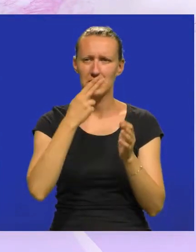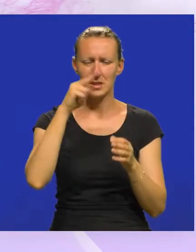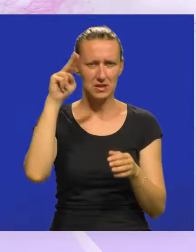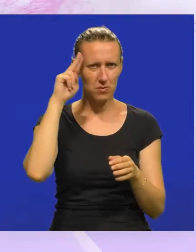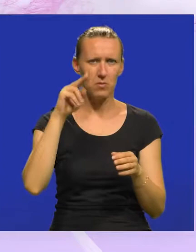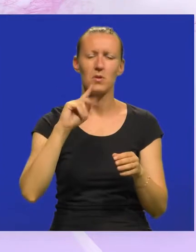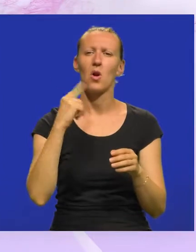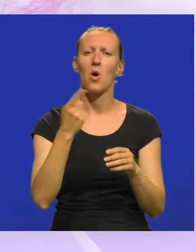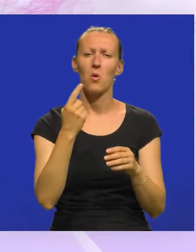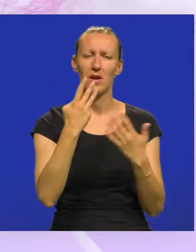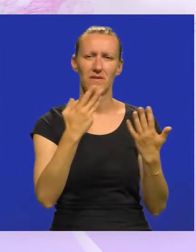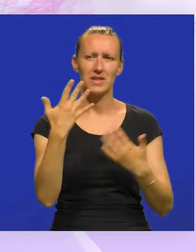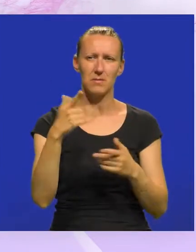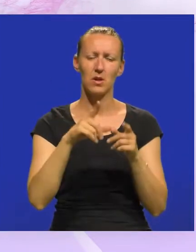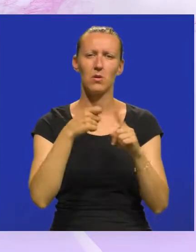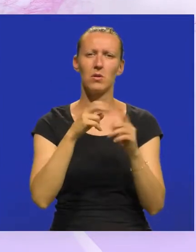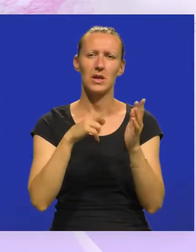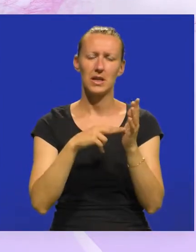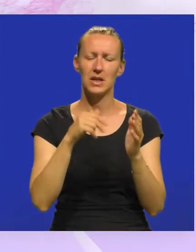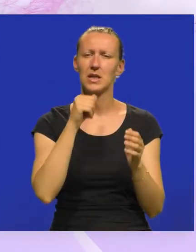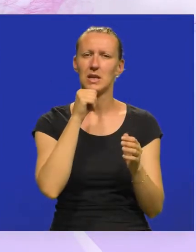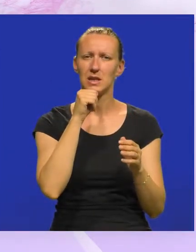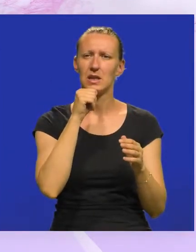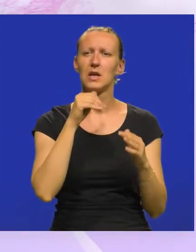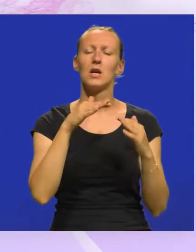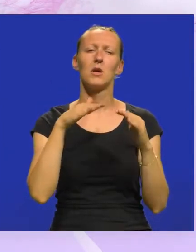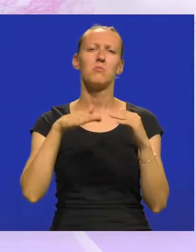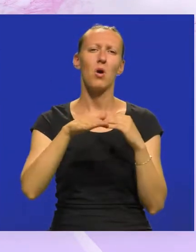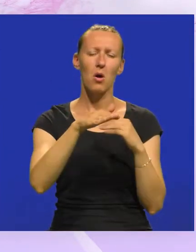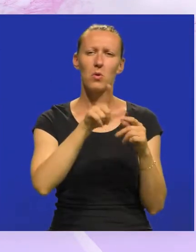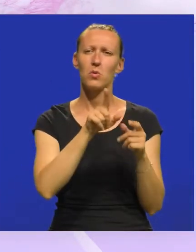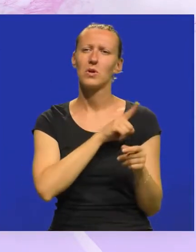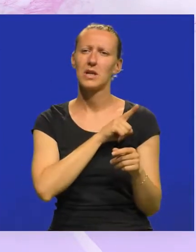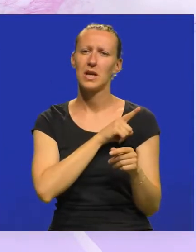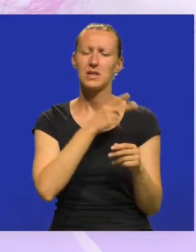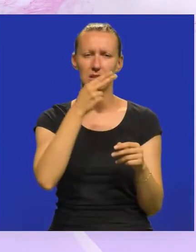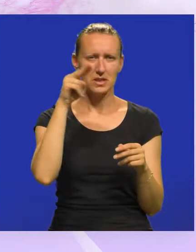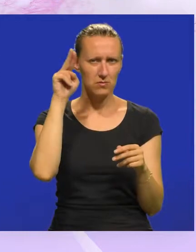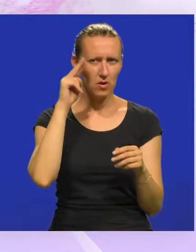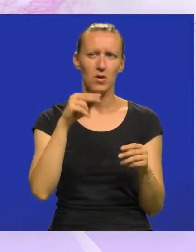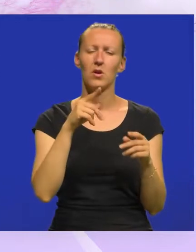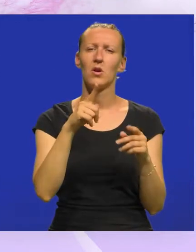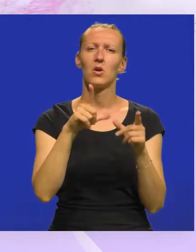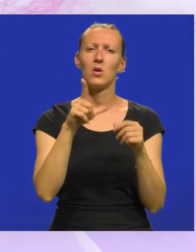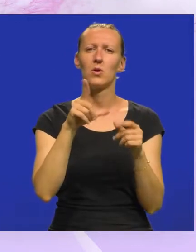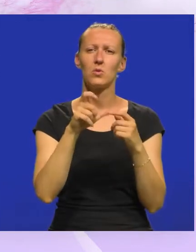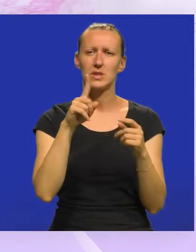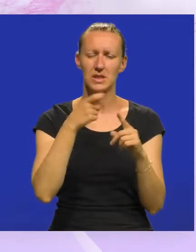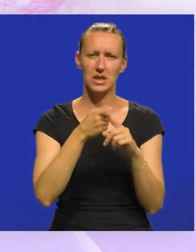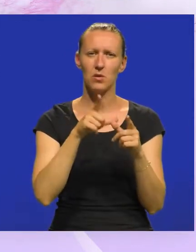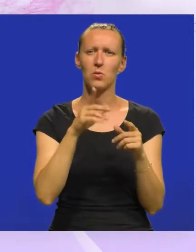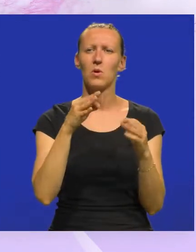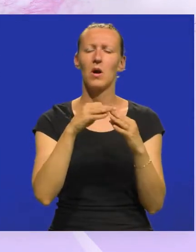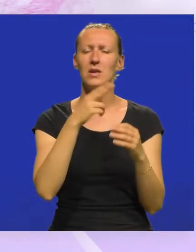spomenika u Luj 95. Kninu, zatim Pomorcu i Pomorstvu u Rijeci, spomenika Branku Lustigu u Aleji